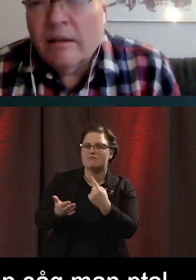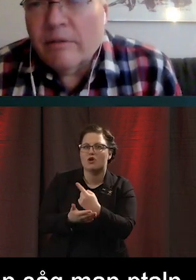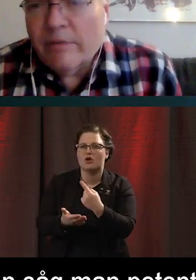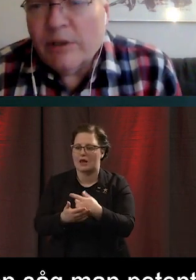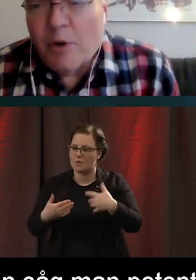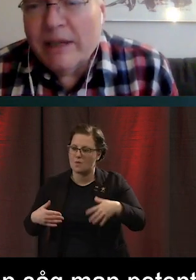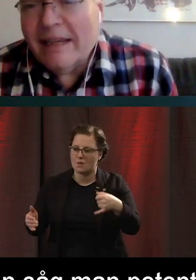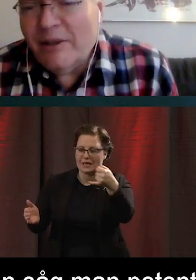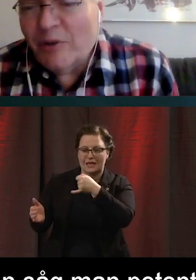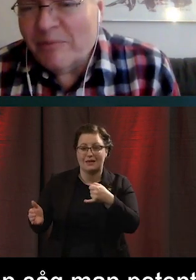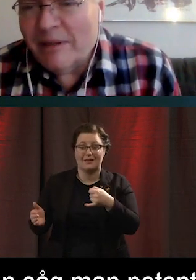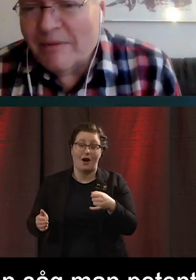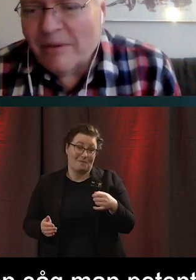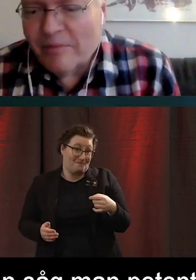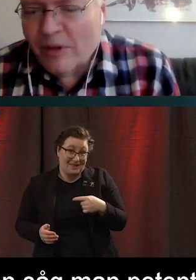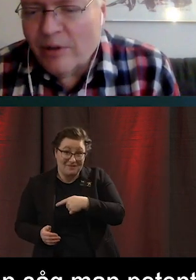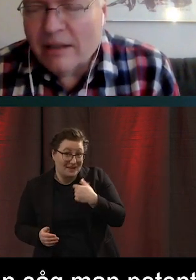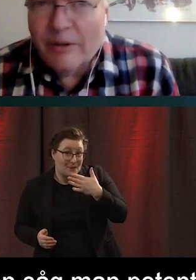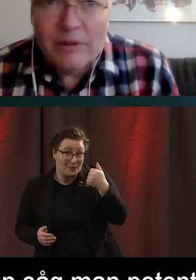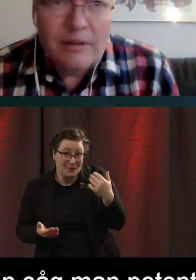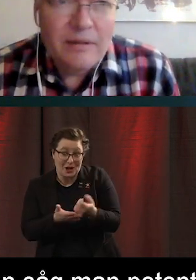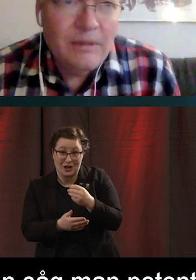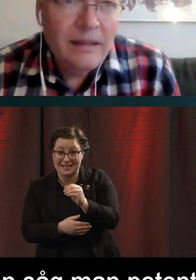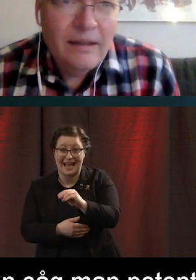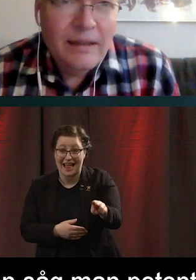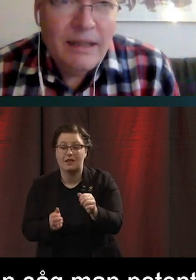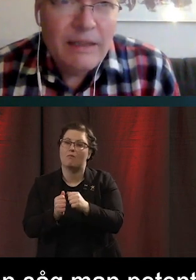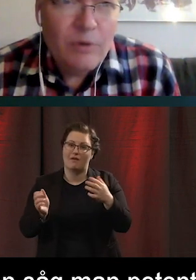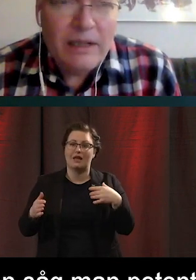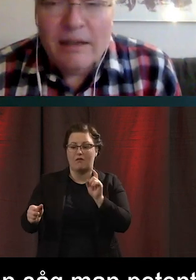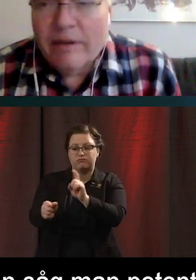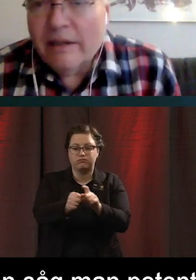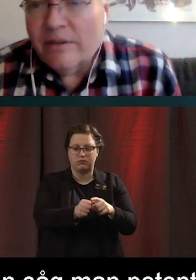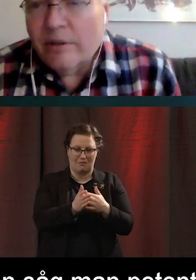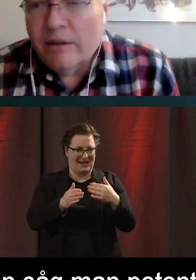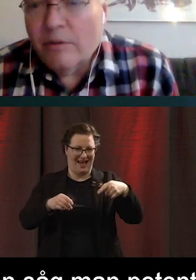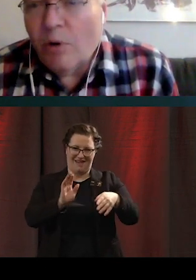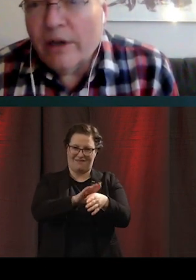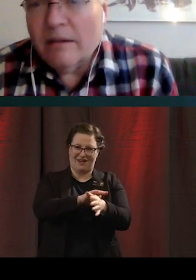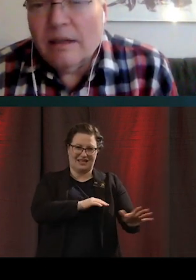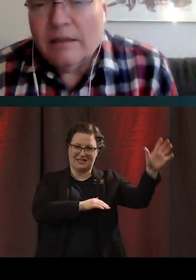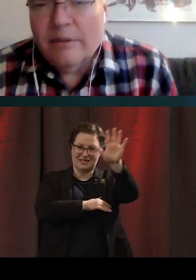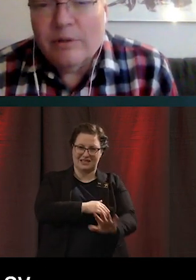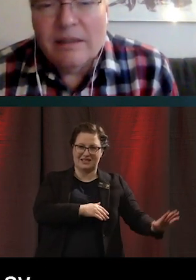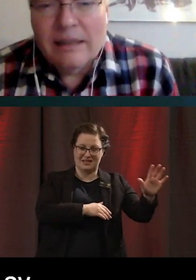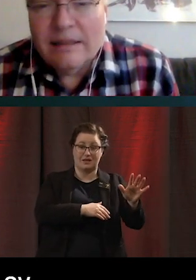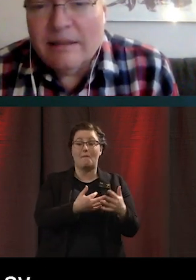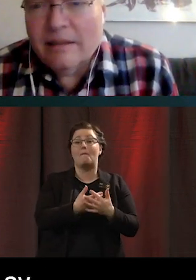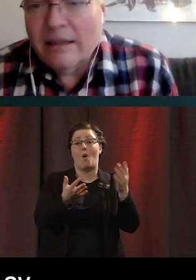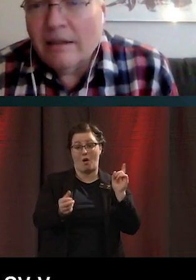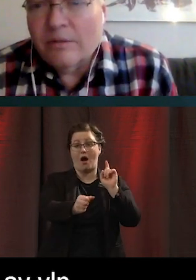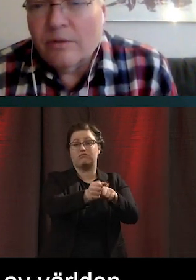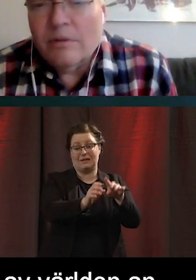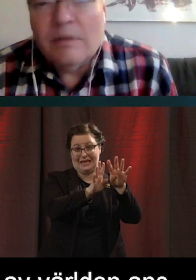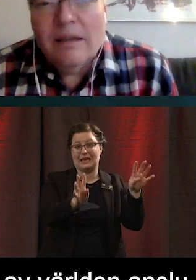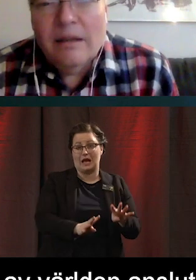Men vi har inte kommit dit än då men vi har ju anslutet i vår del av världen så är ju många anslutna till internet